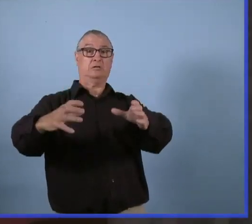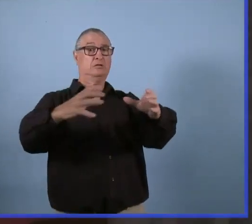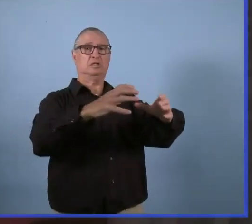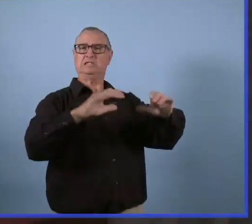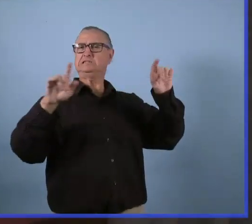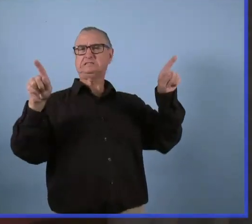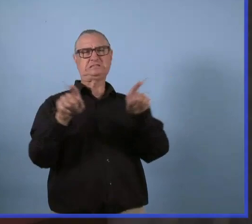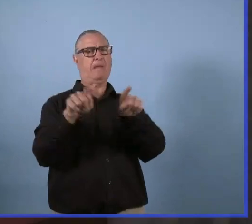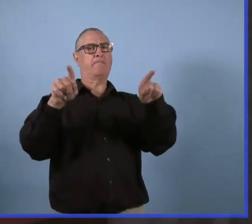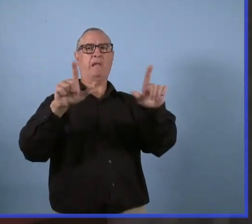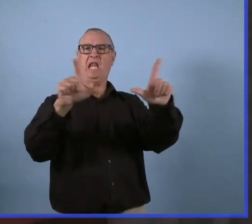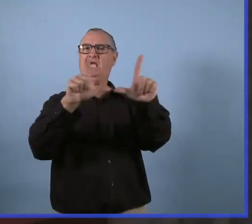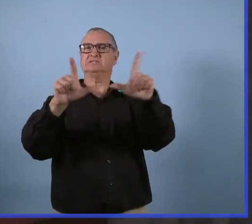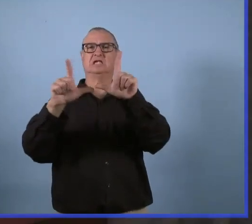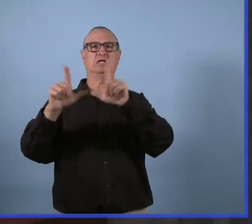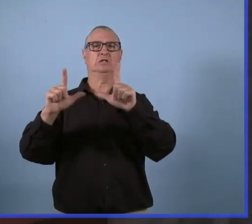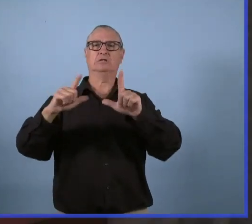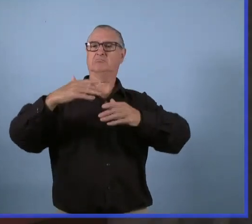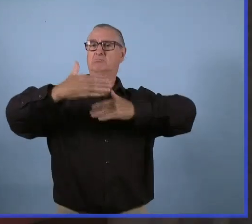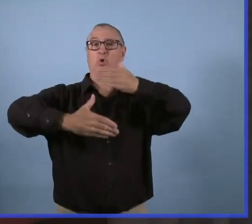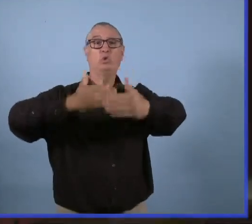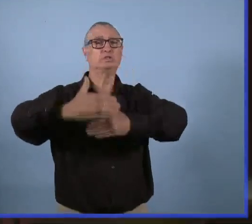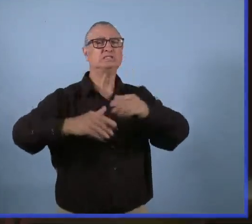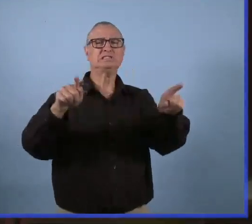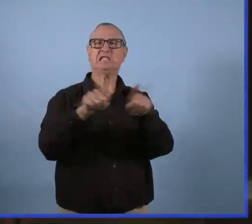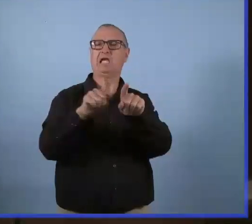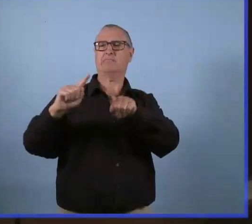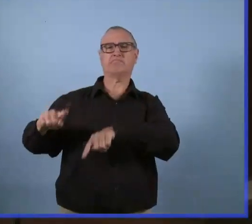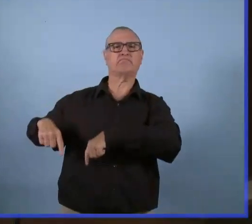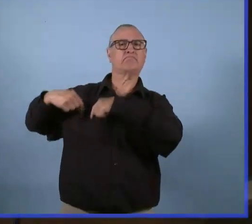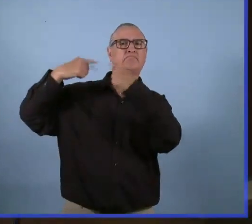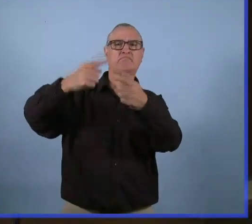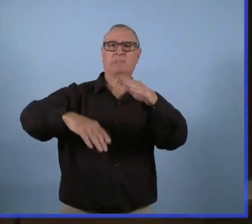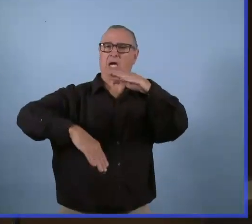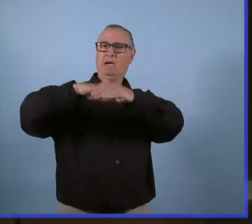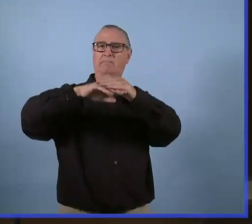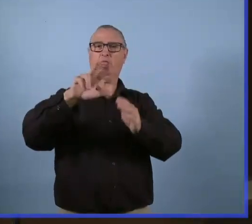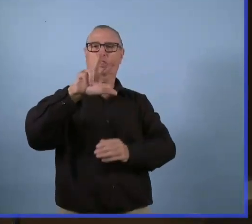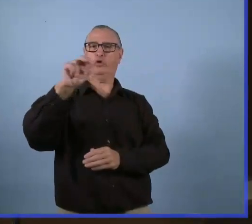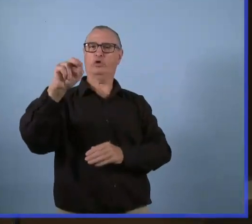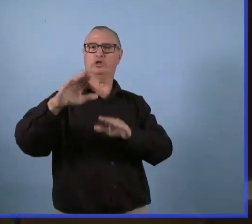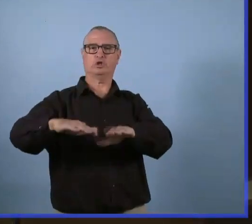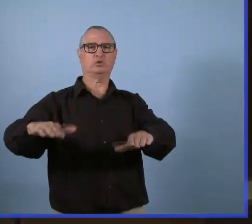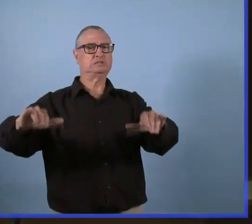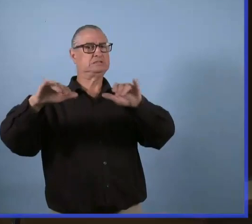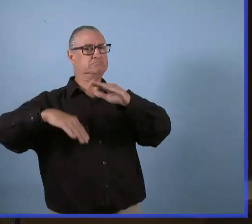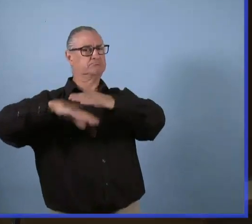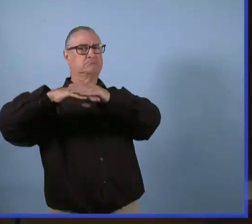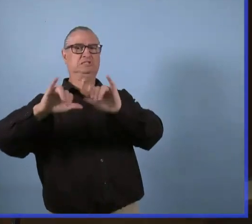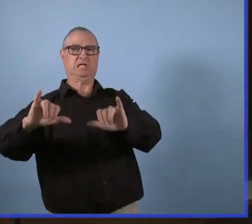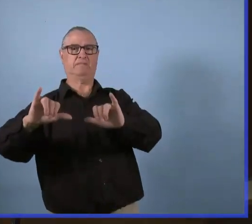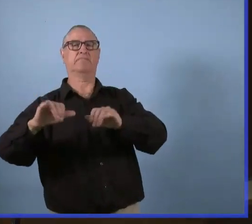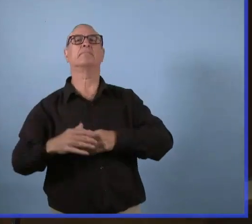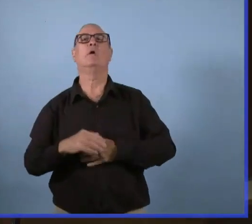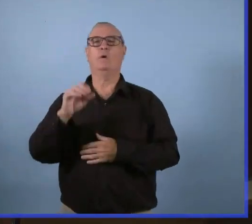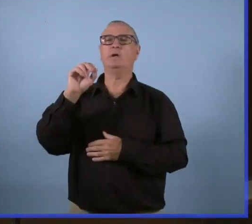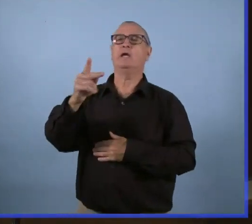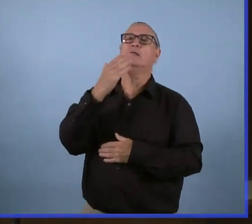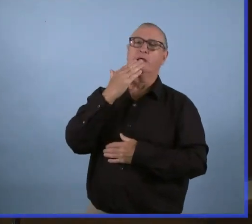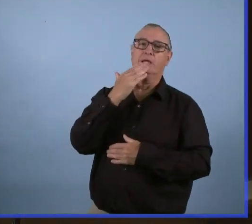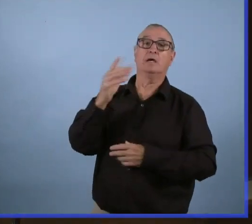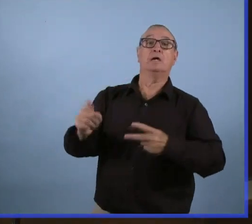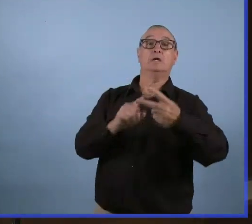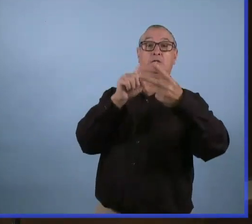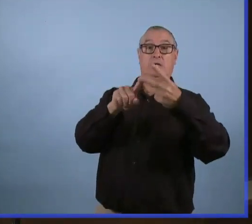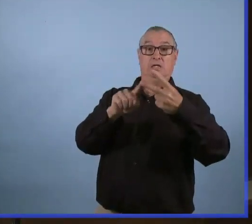des cohortes pour les garderies qui ont une licence. Ça reste à 30 enfants. Merci. Et docteur